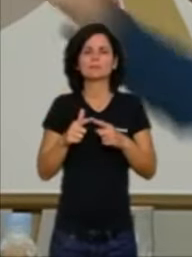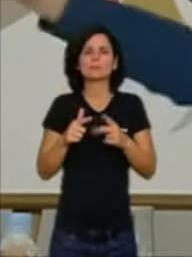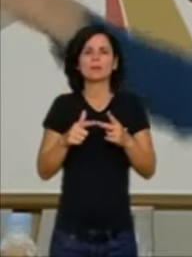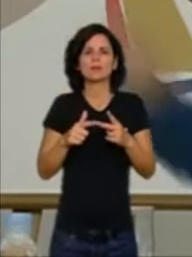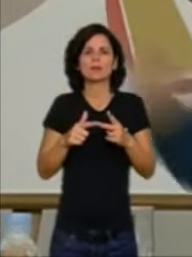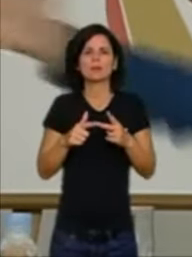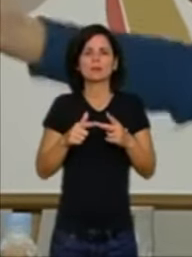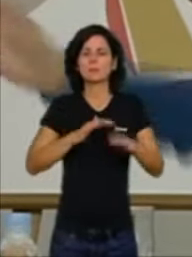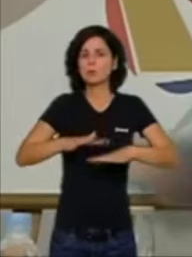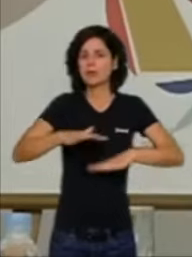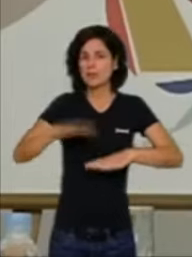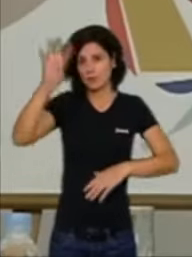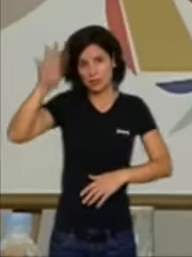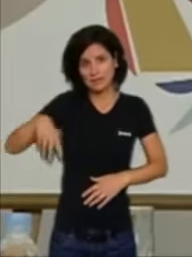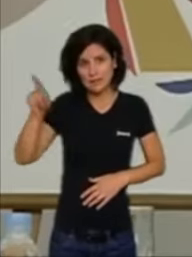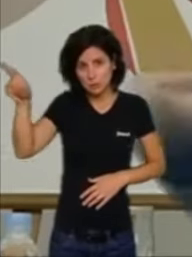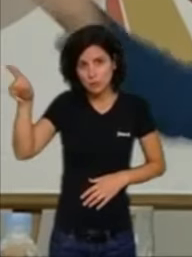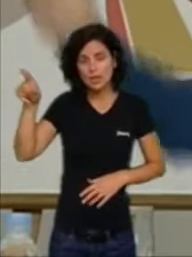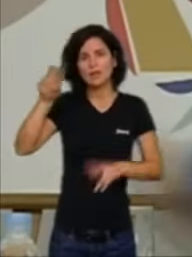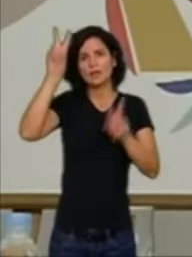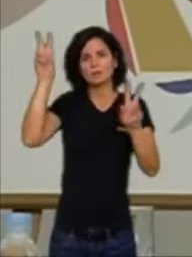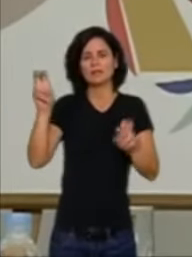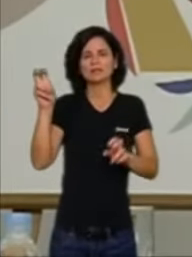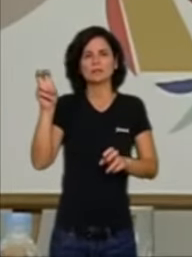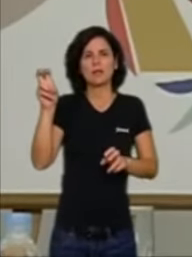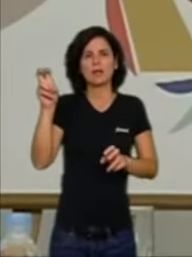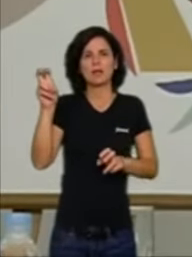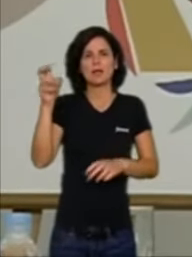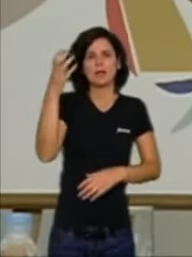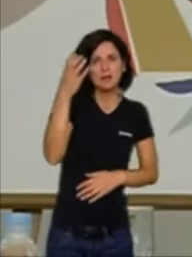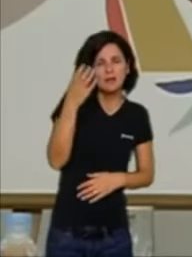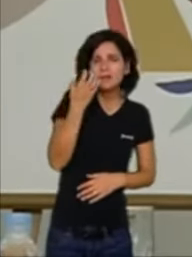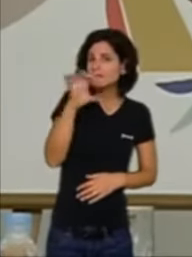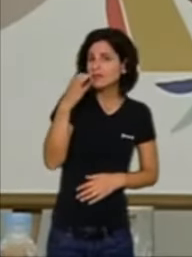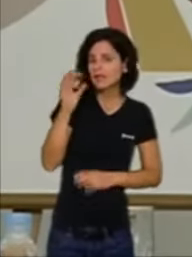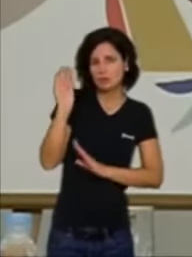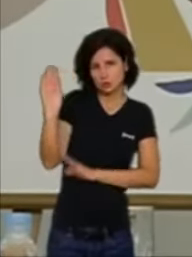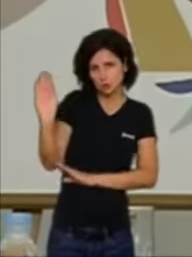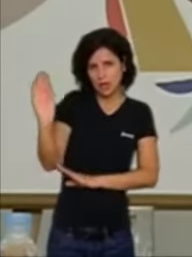mobilitzacions en Catalunya per el tema de les seues reivindicacions